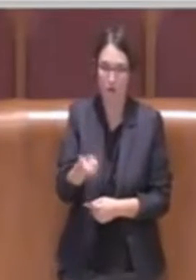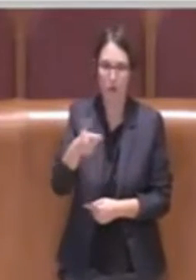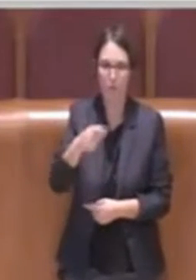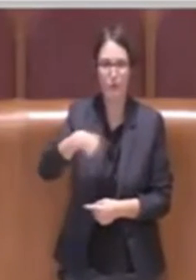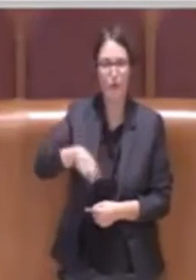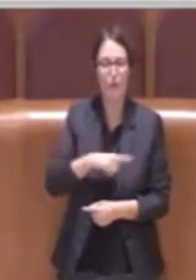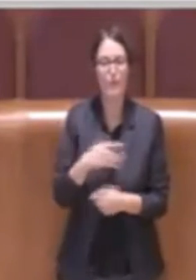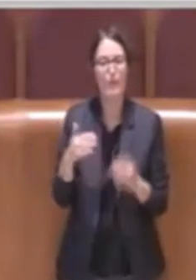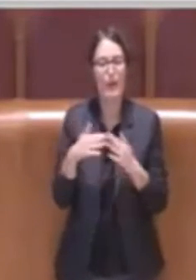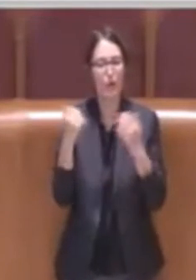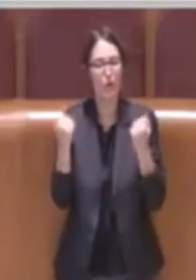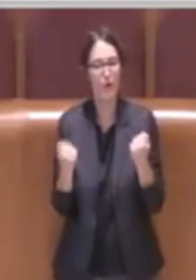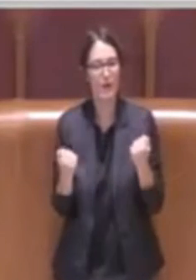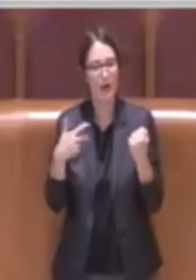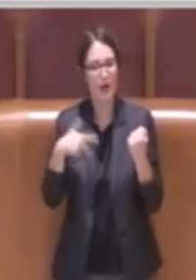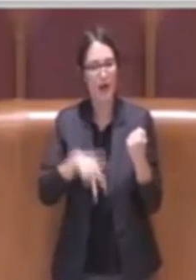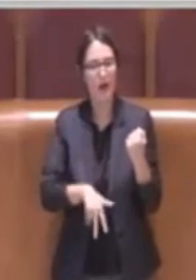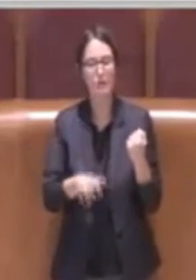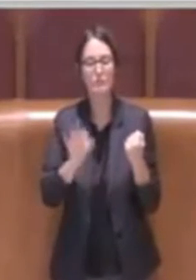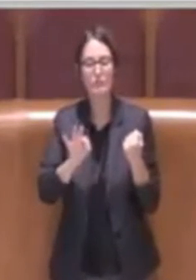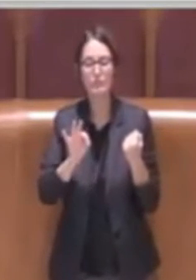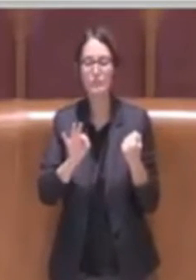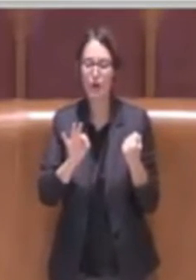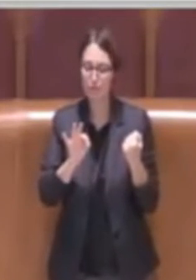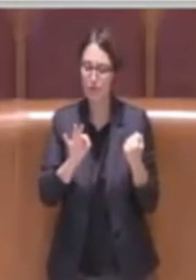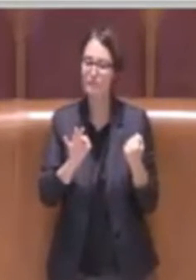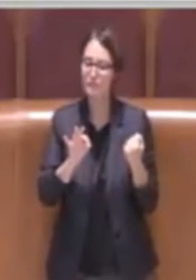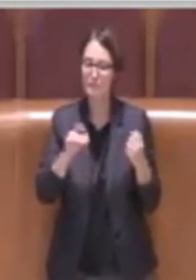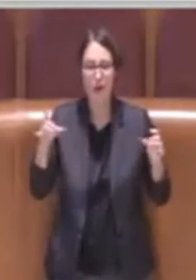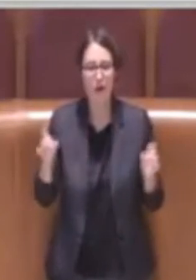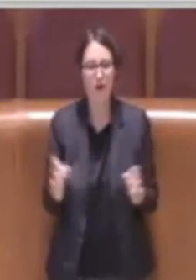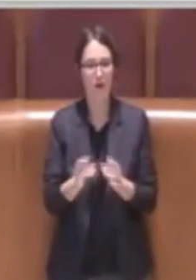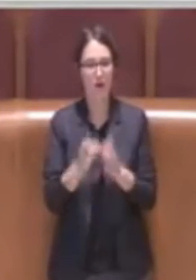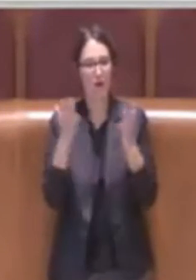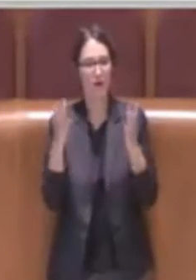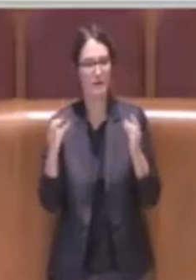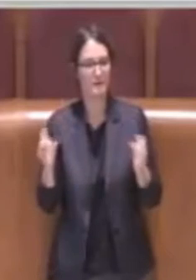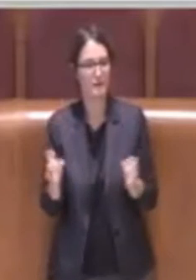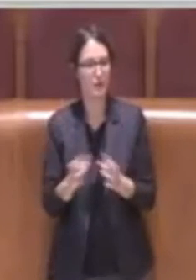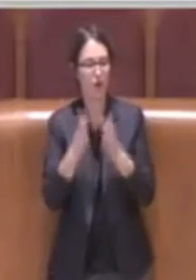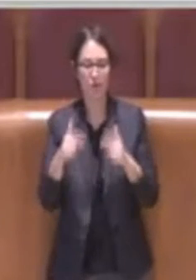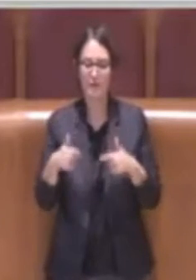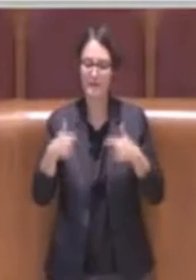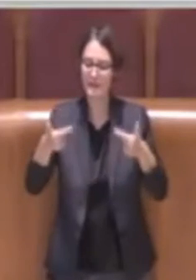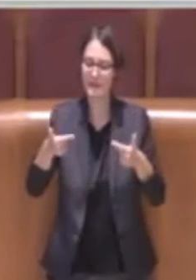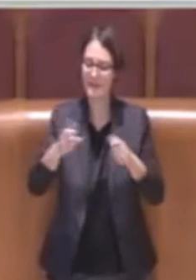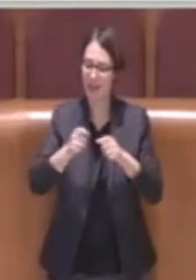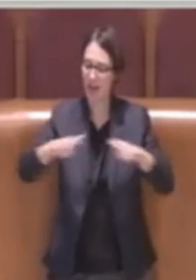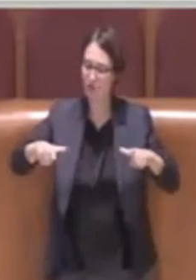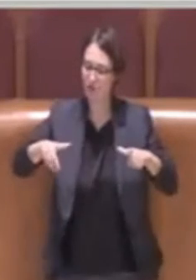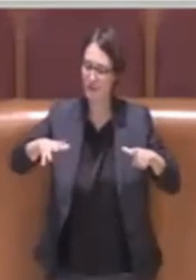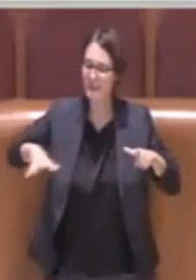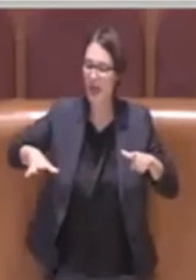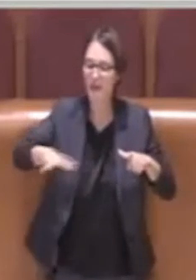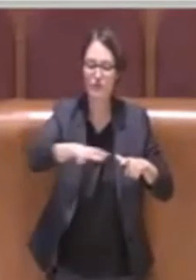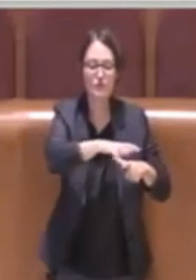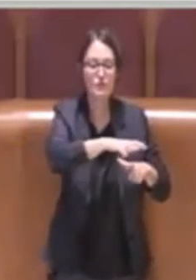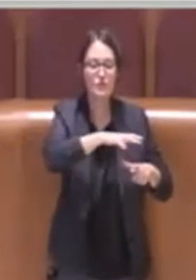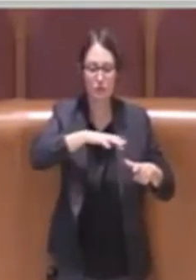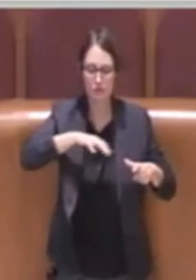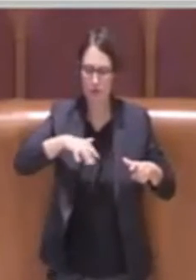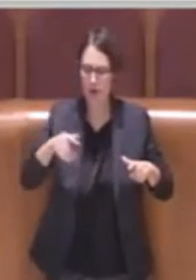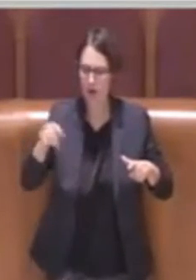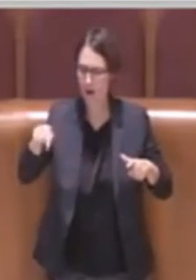è anche un'opportunità da cogliere per rivitalizzare delle zone della nostra città in cui mancano